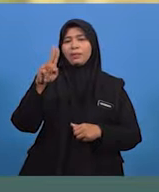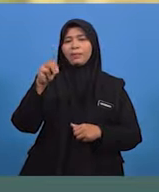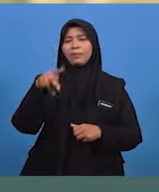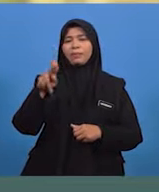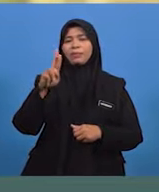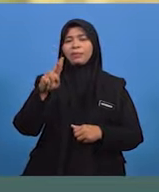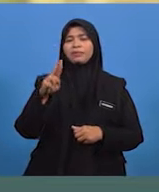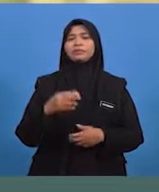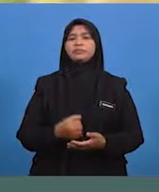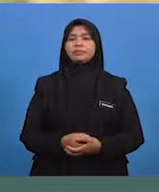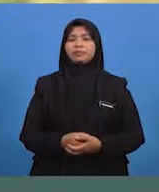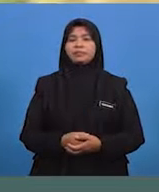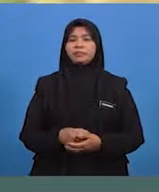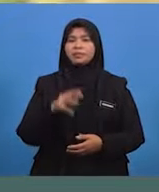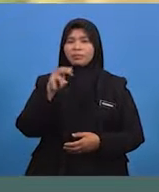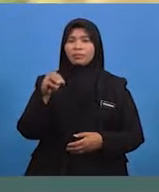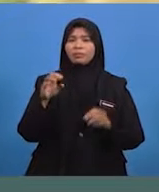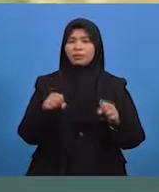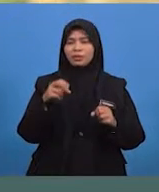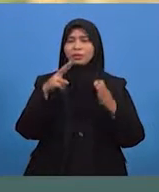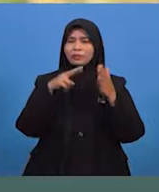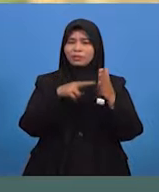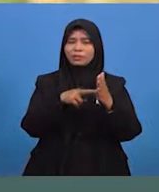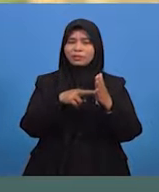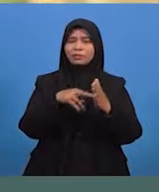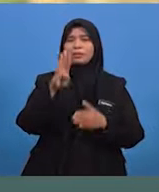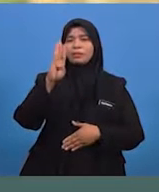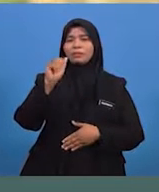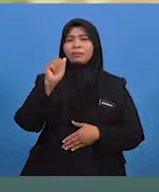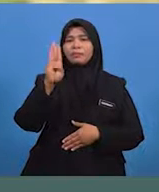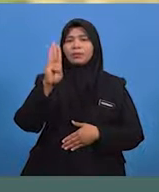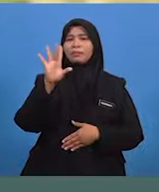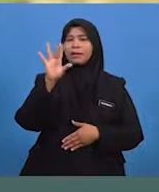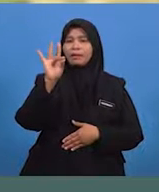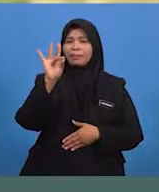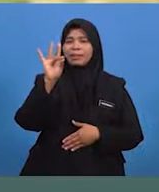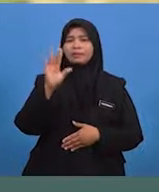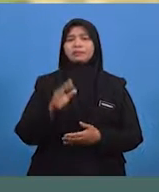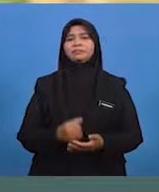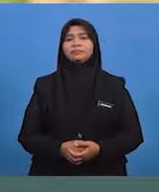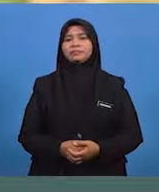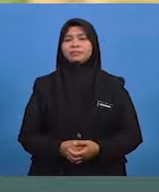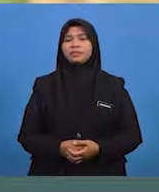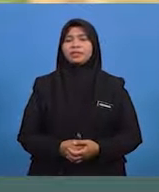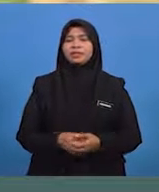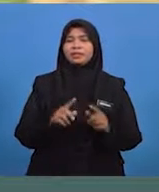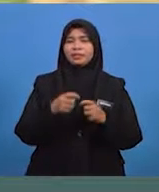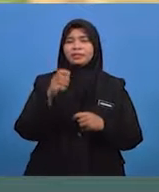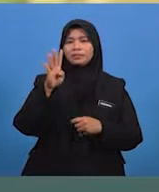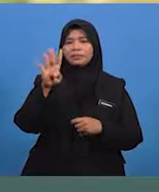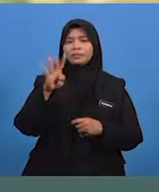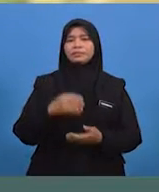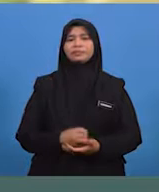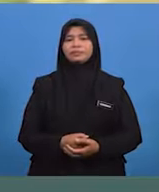Murid-murid boleh merujuk kepada bab 8 dalam buku teks geografi KSSM tingkatan